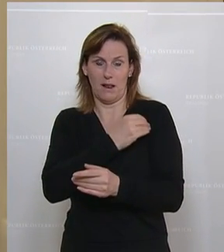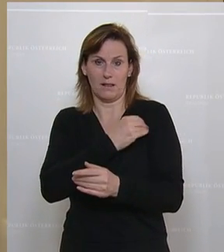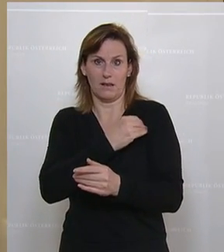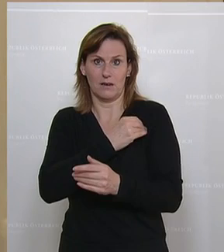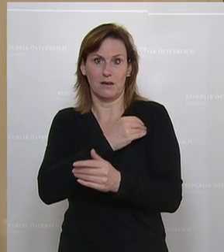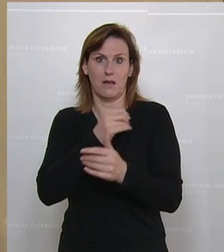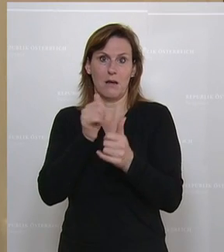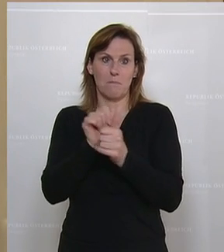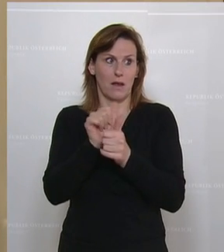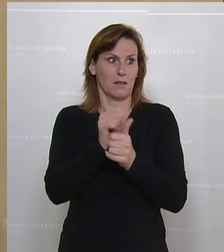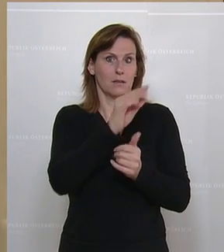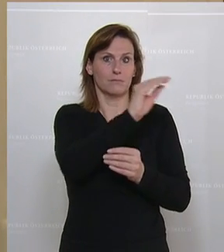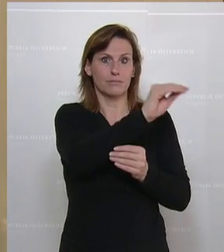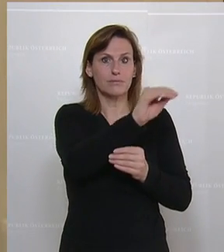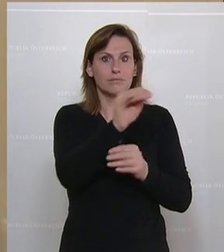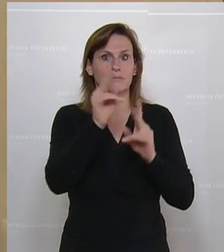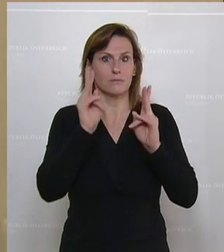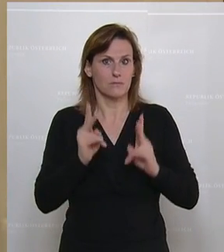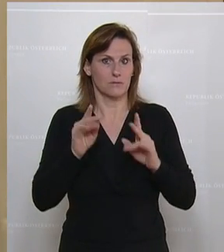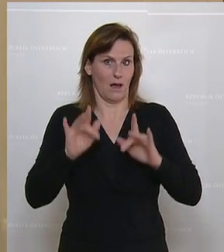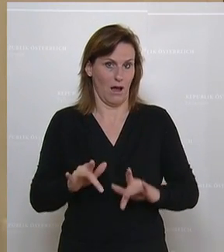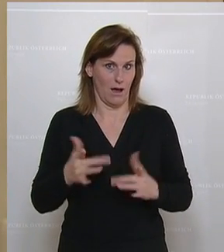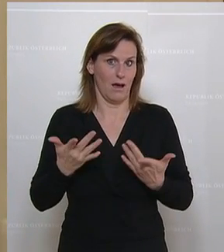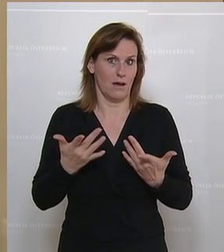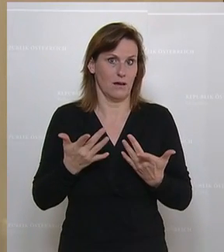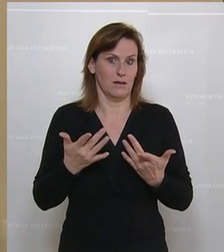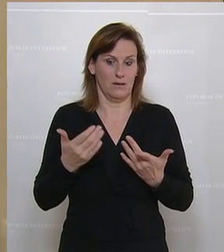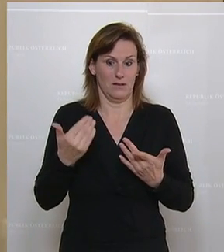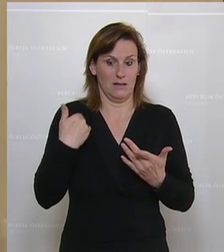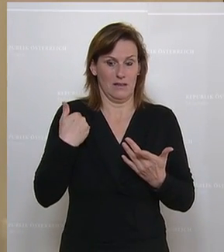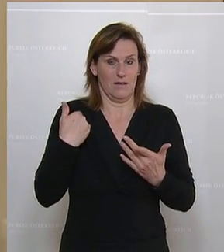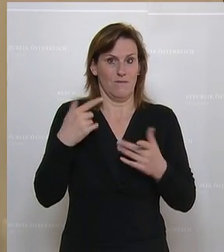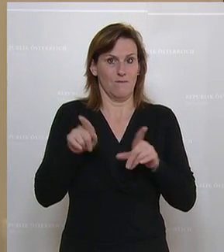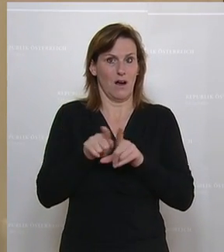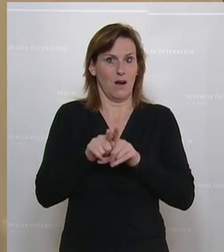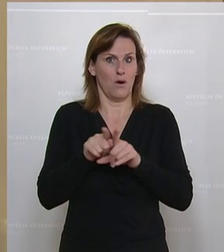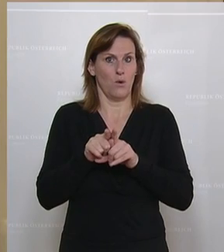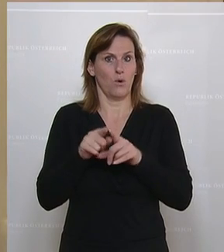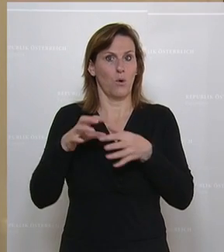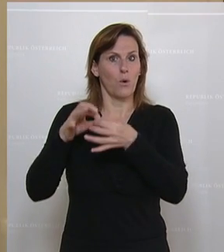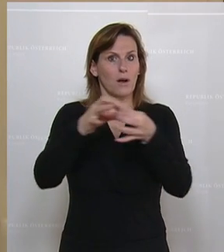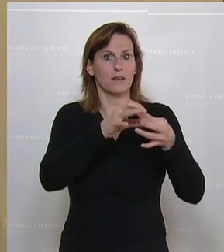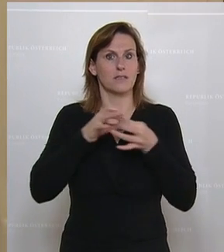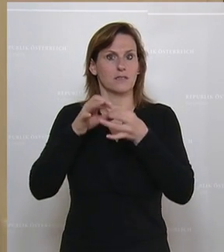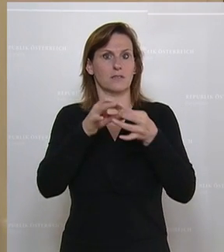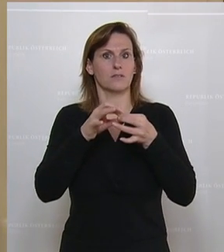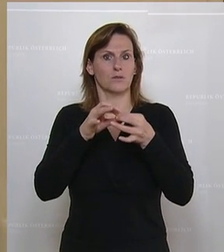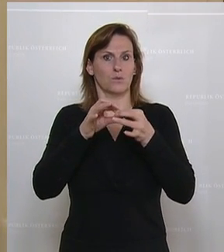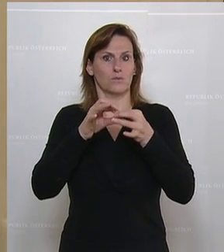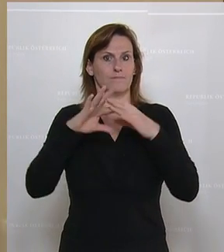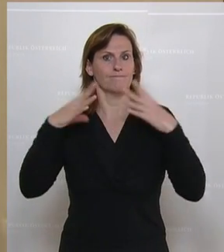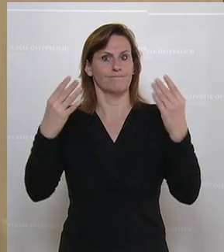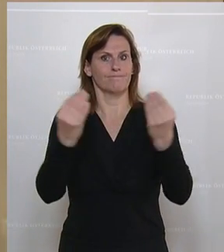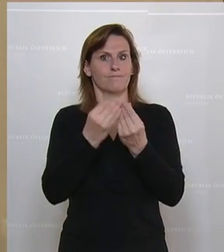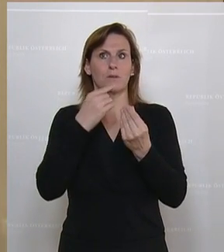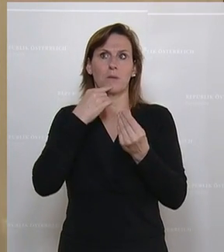eventuell Partnern weitergeben, ist da. Und wir haben ja letztens in Wien auch eine Organisation, die wiederum in dieser ganzen sozusagen